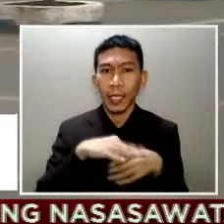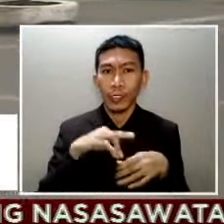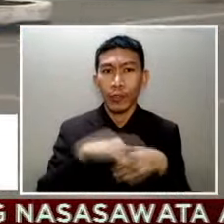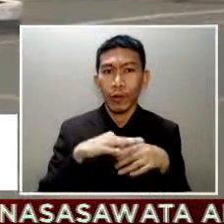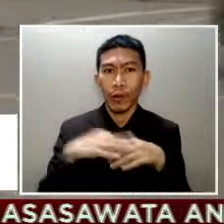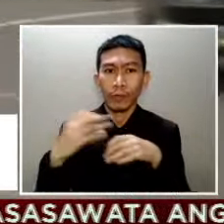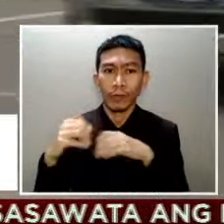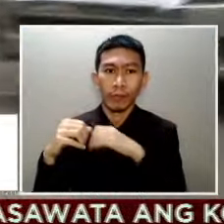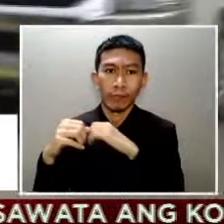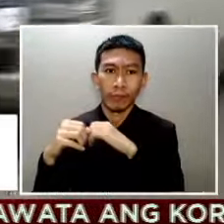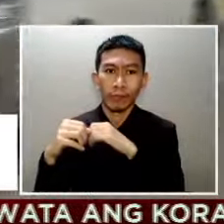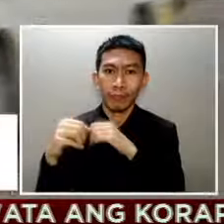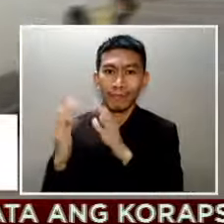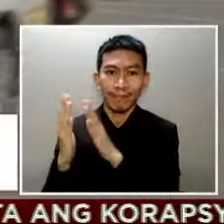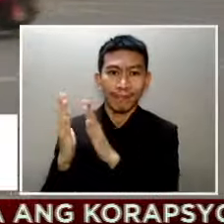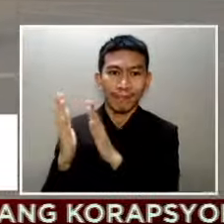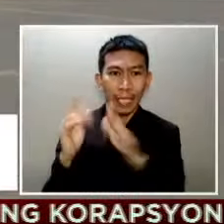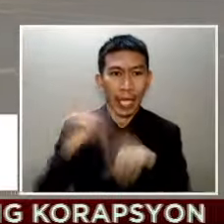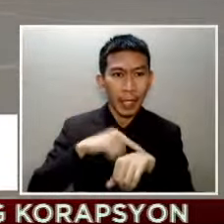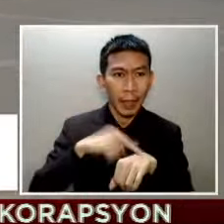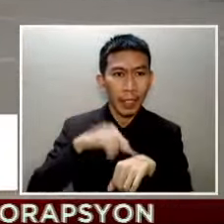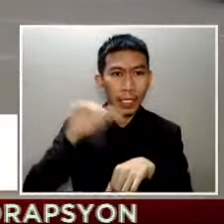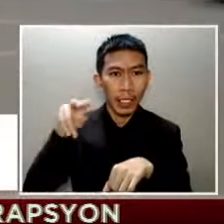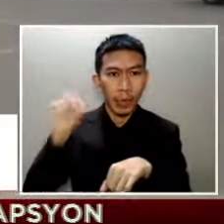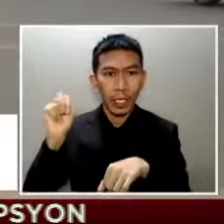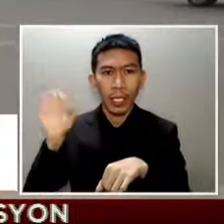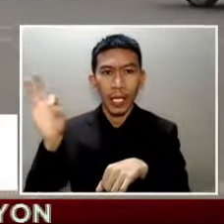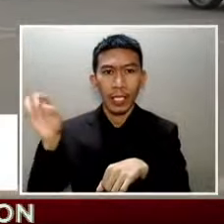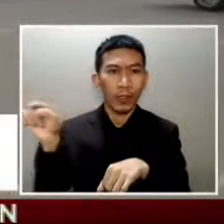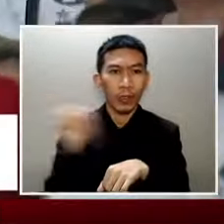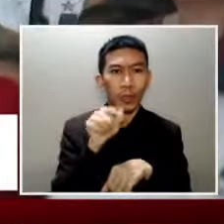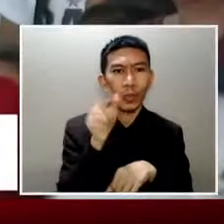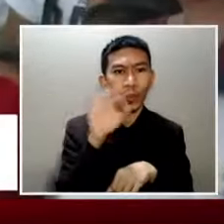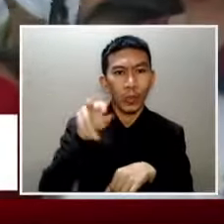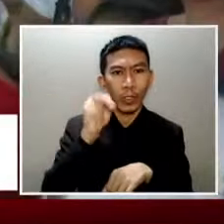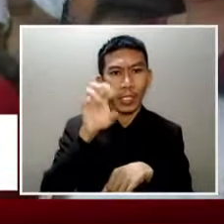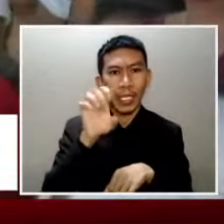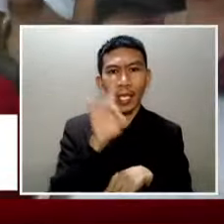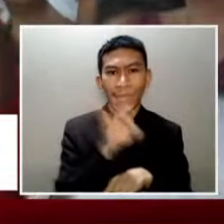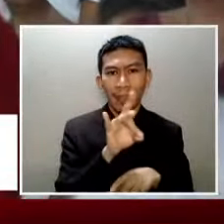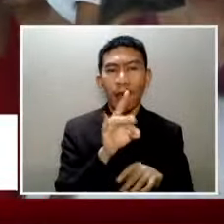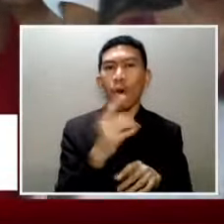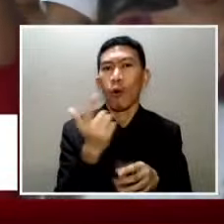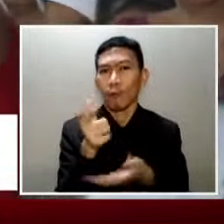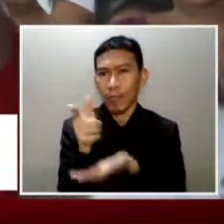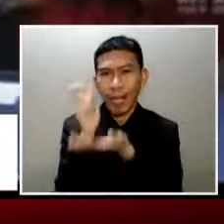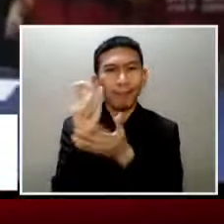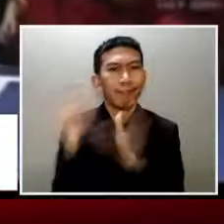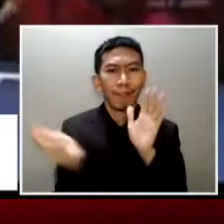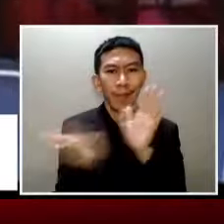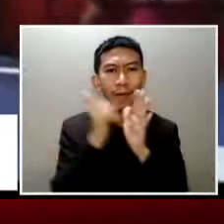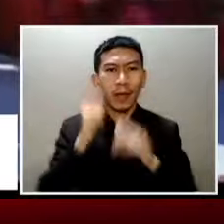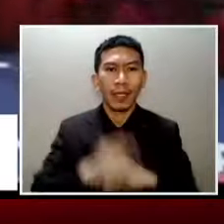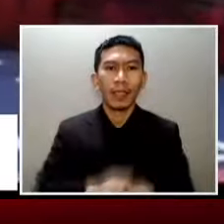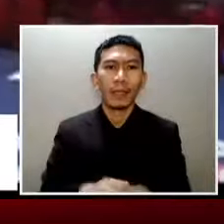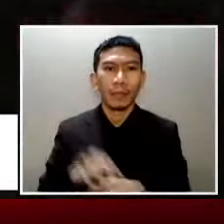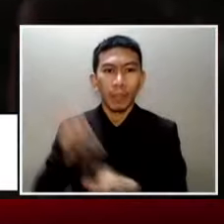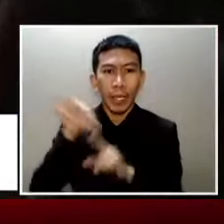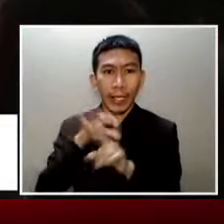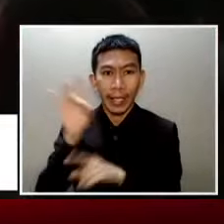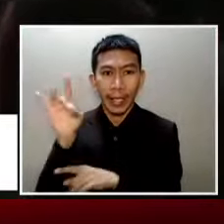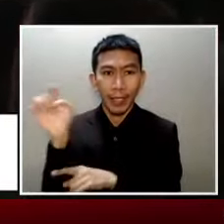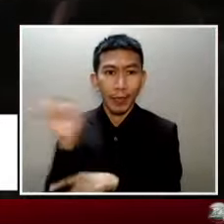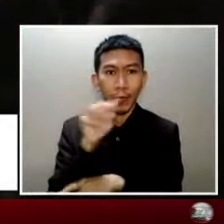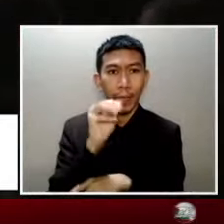gun ban mula January 9 hanggang June 8 2022 Sa February 8 hanggang May 7 ang kampanya